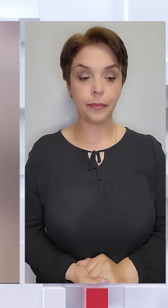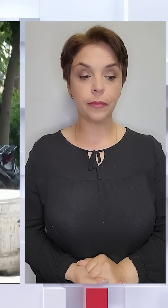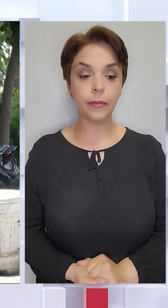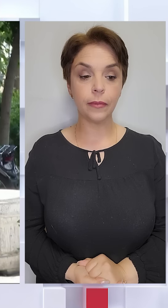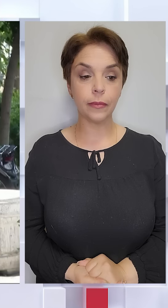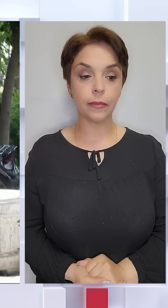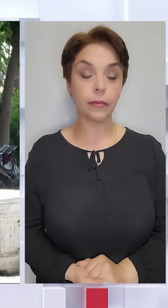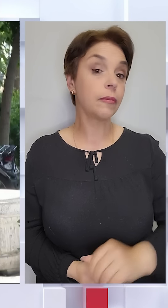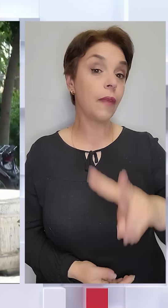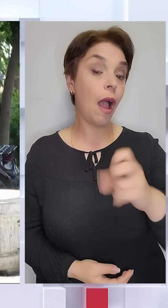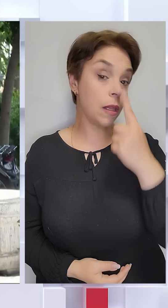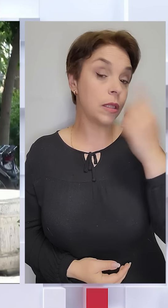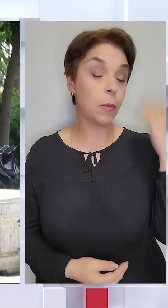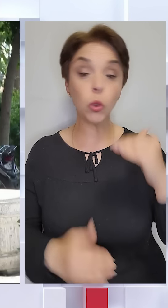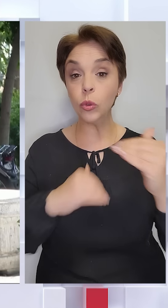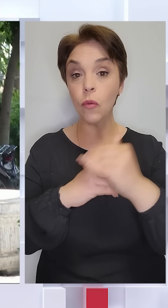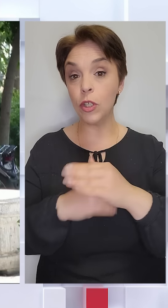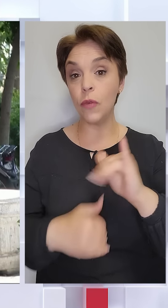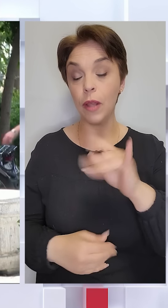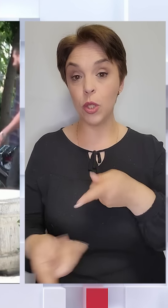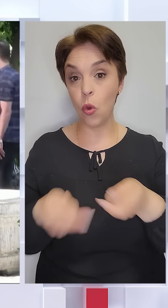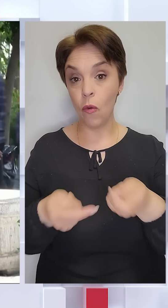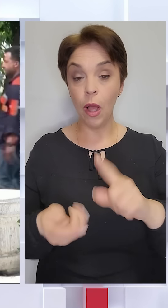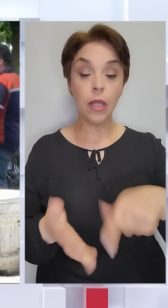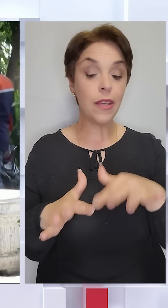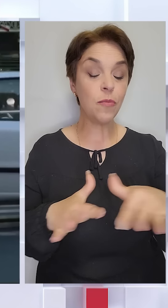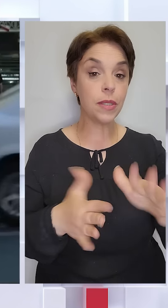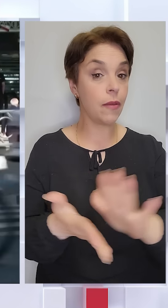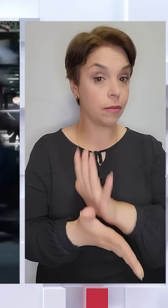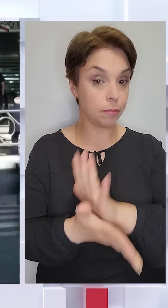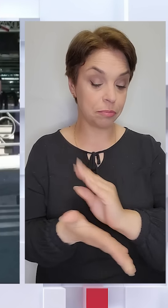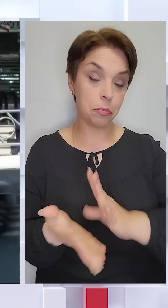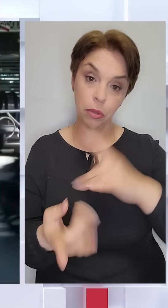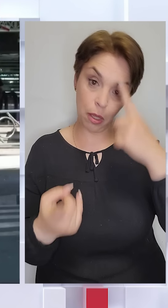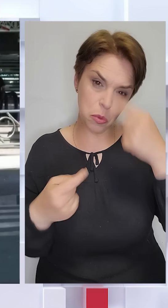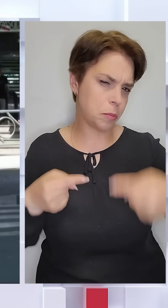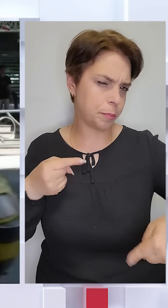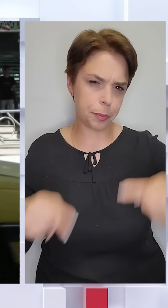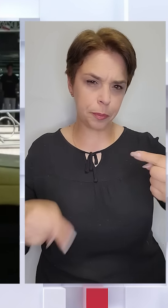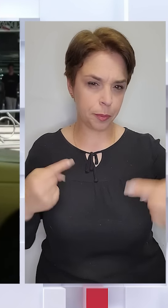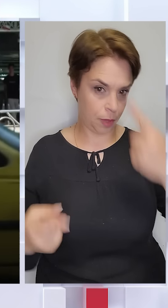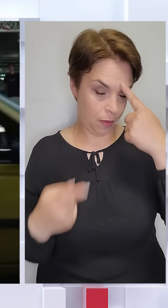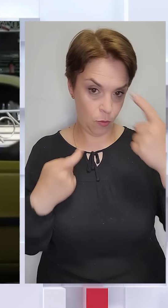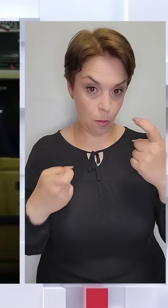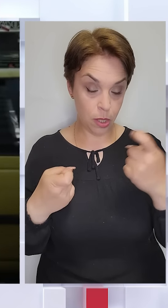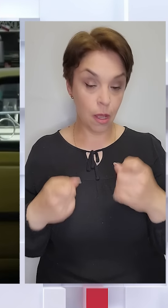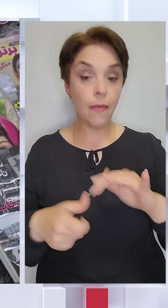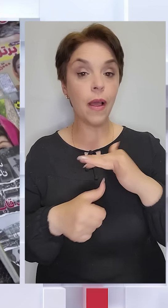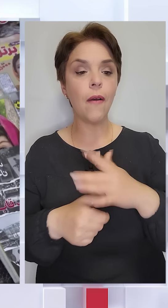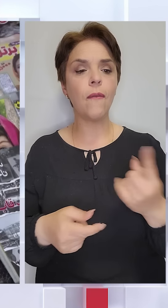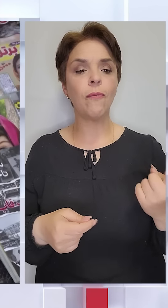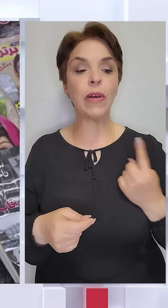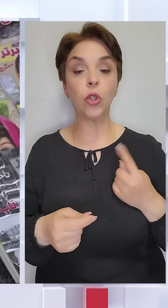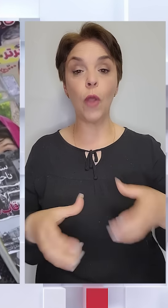Але напередодні ввечері від ранської влади та в місцевих медіа надходила суперечлива інформація. Вертові корпуси